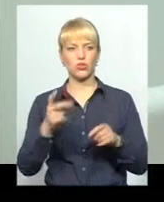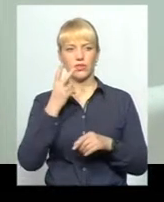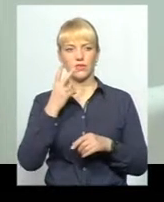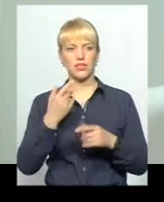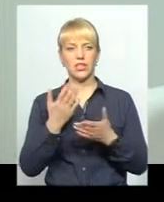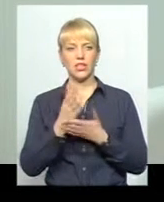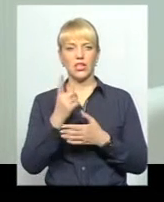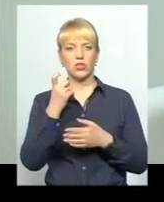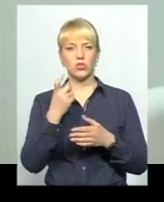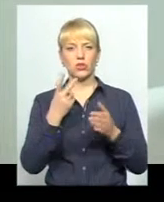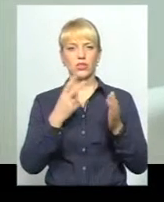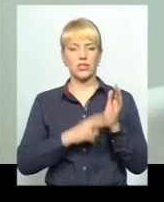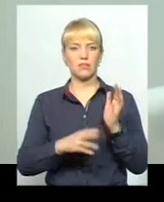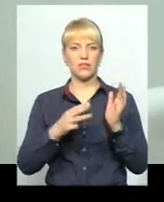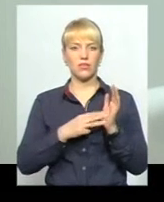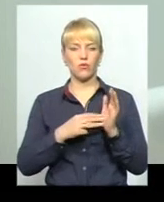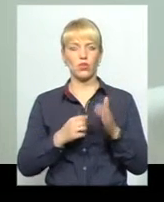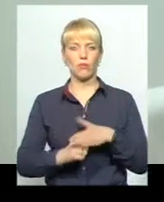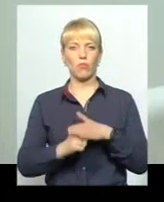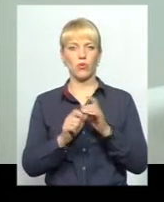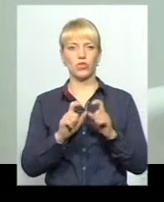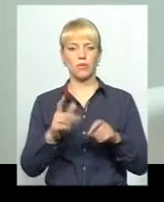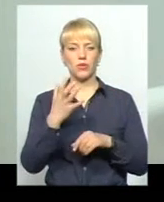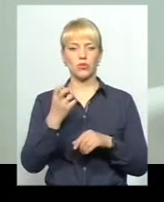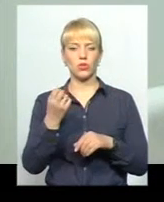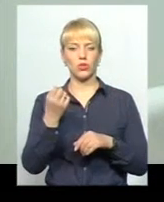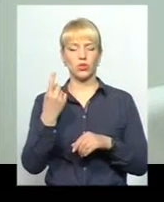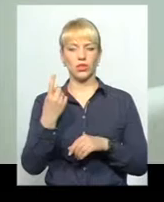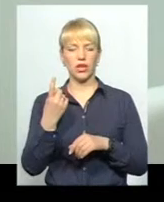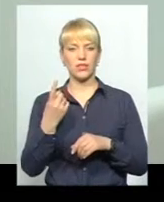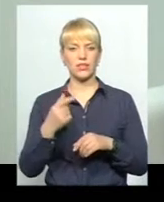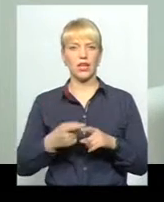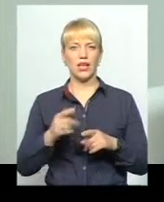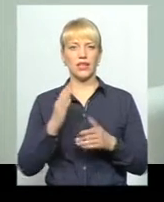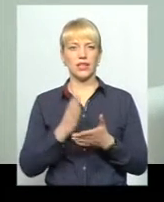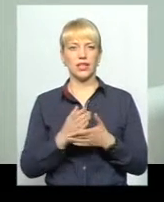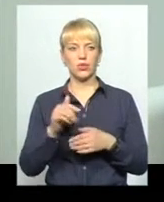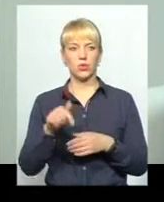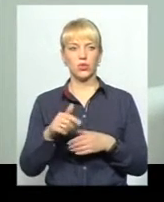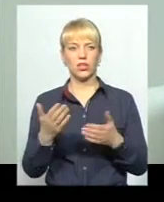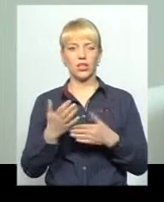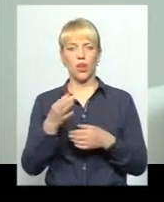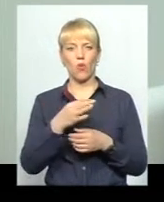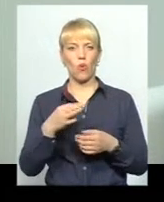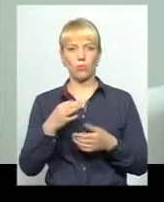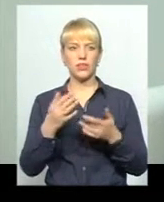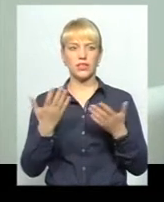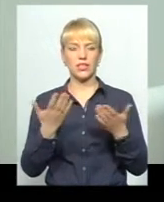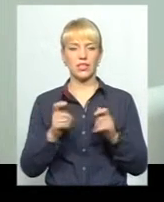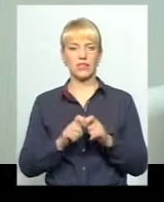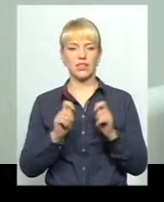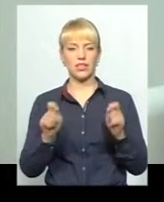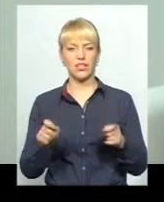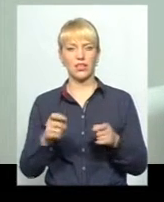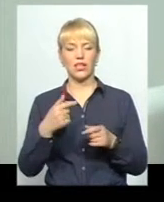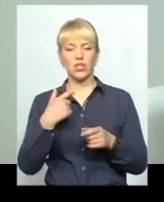є 178 опорних шкіл, 511 філій. Є тут які області, скільки відкрили. Ви собі